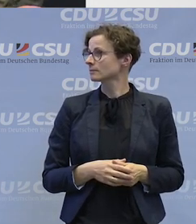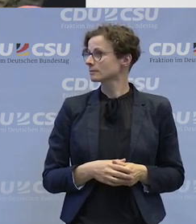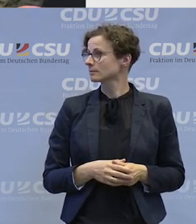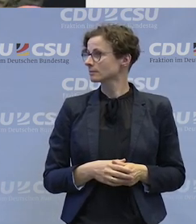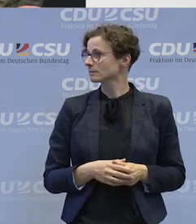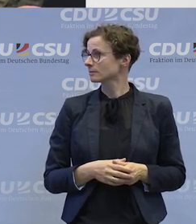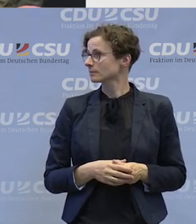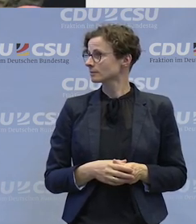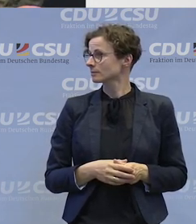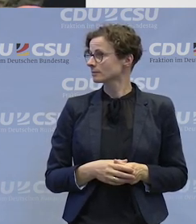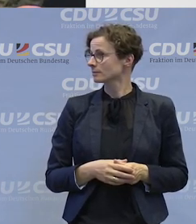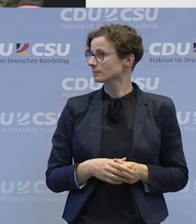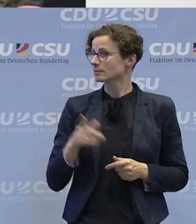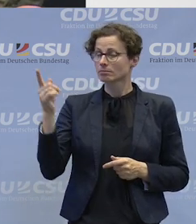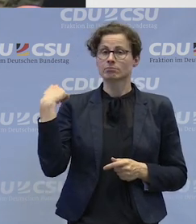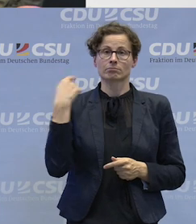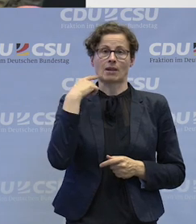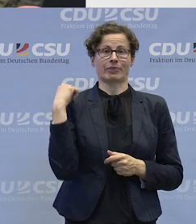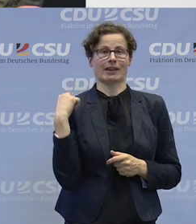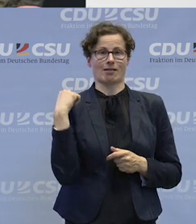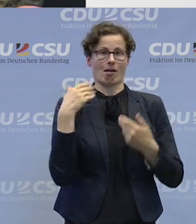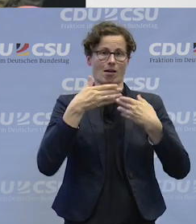Beim Träger der Eingliederungshilfe.